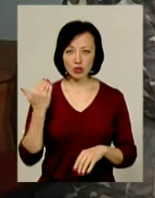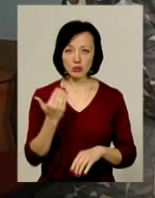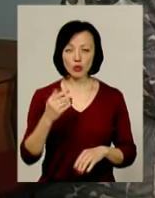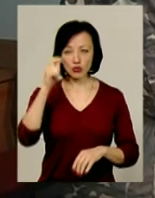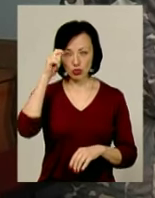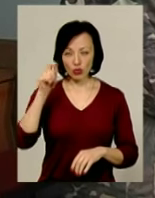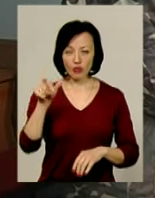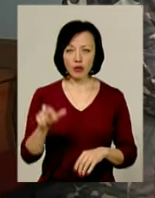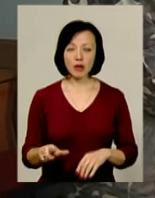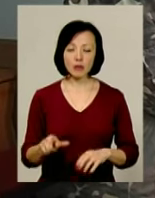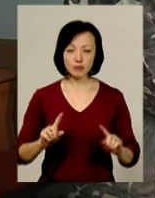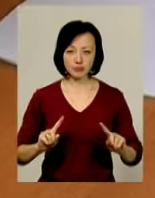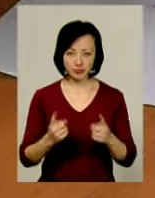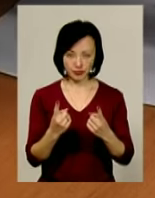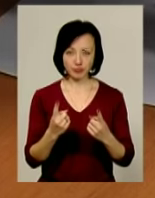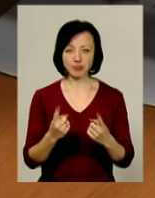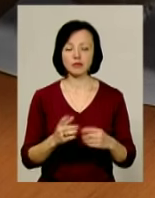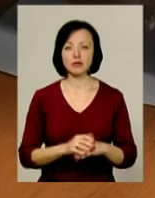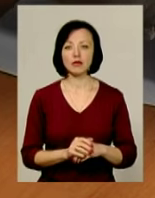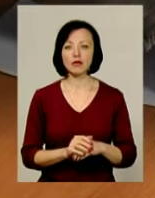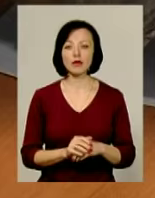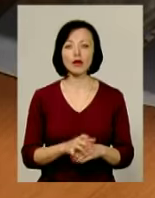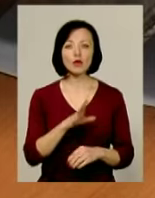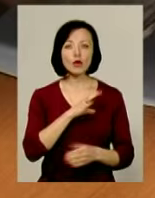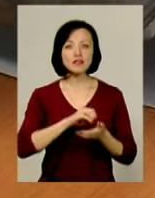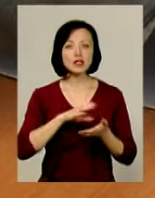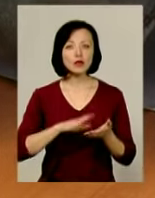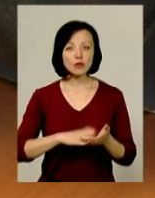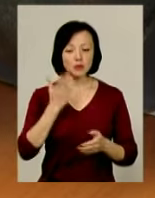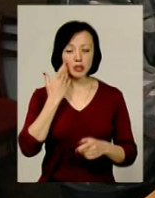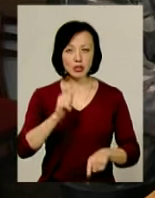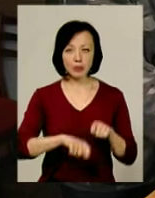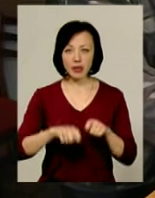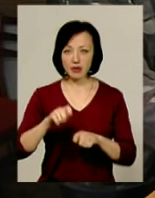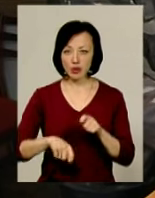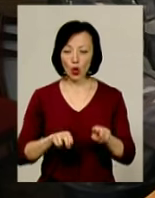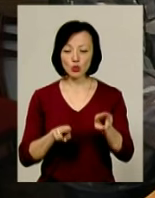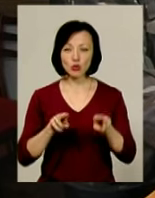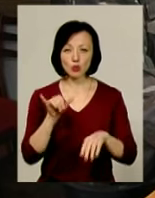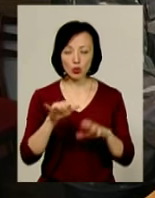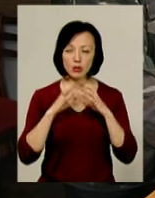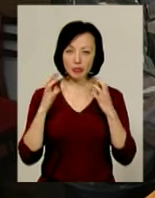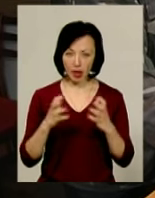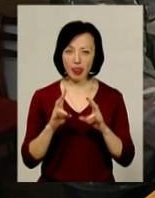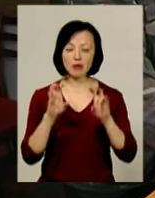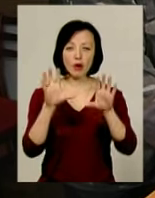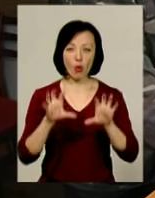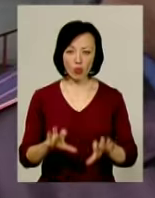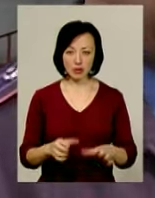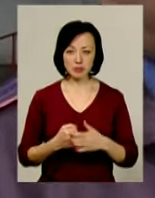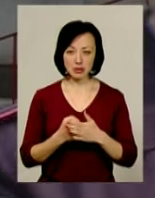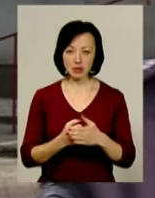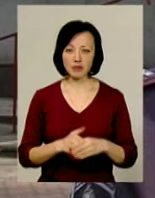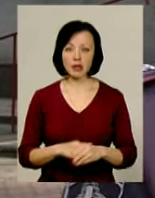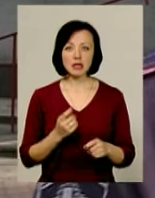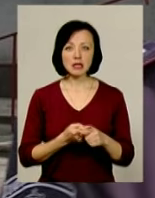чоловіка, обрано запобіжний захід, тримання під вартою. Як було встановлено під час перевірки, рушниця у нього зберігалась на законних підставах.